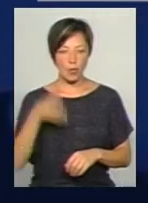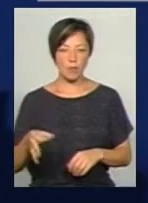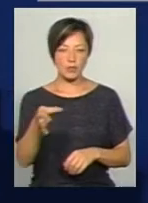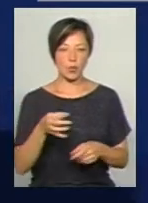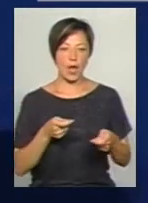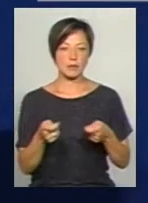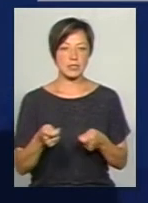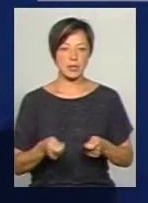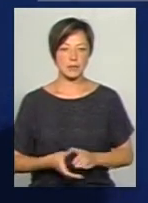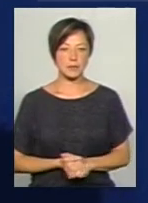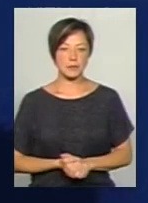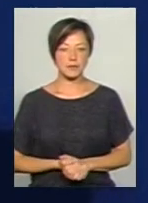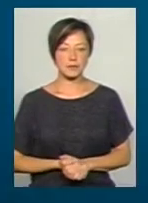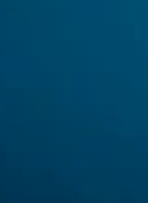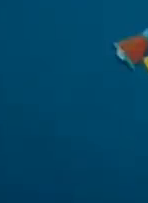державної адміністрації.